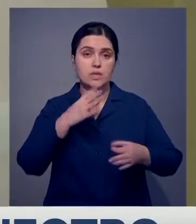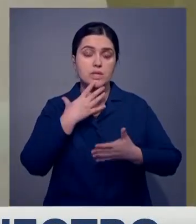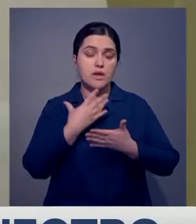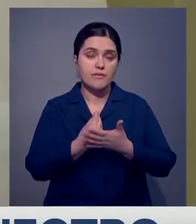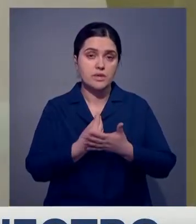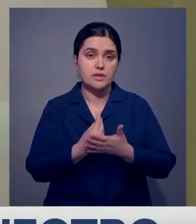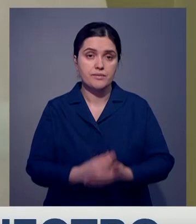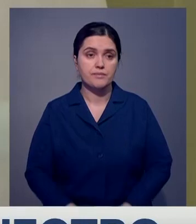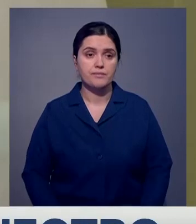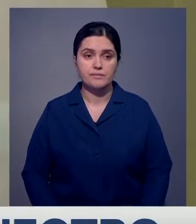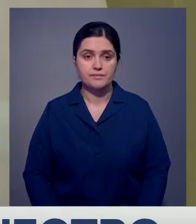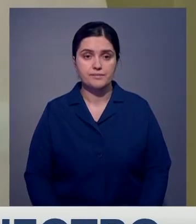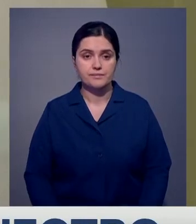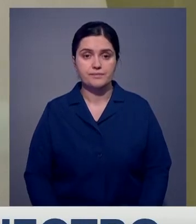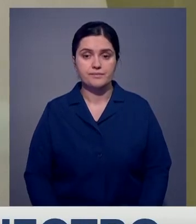процветания.